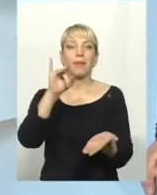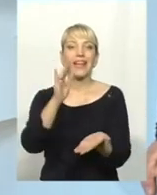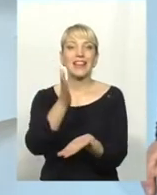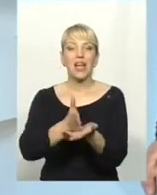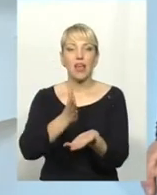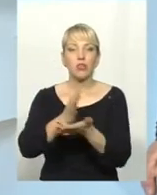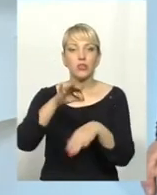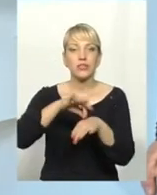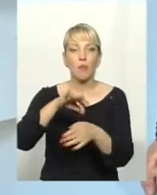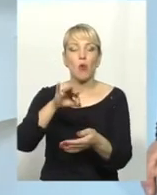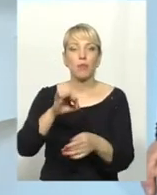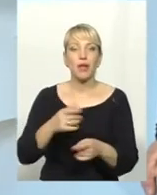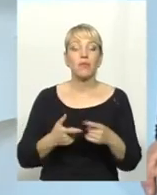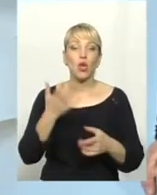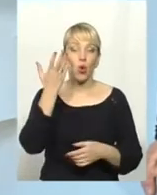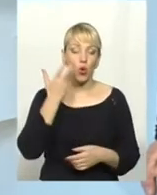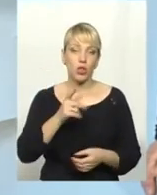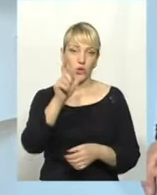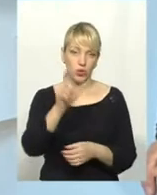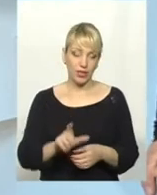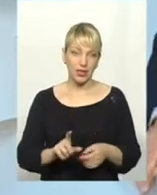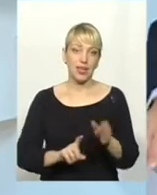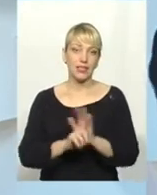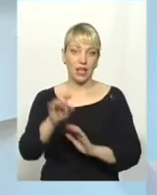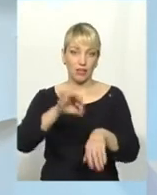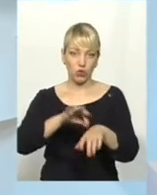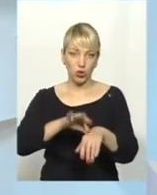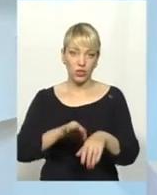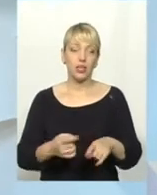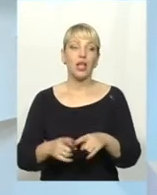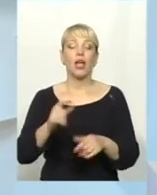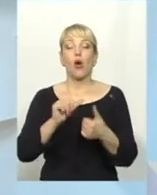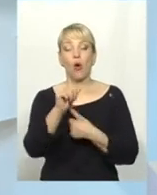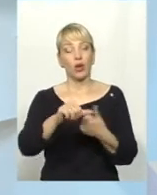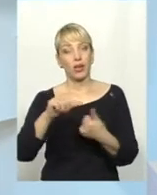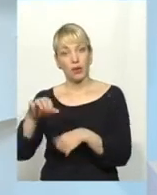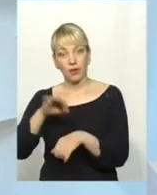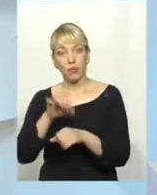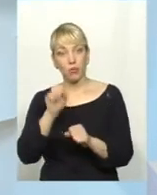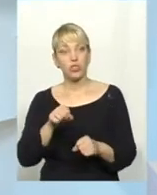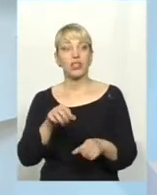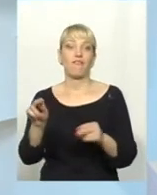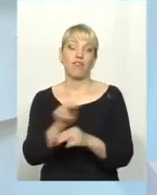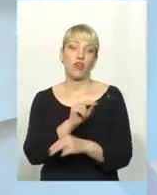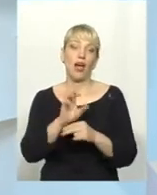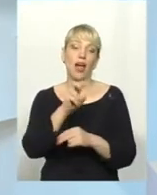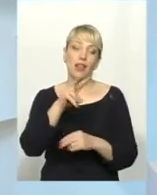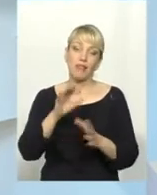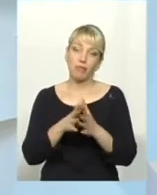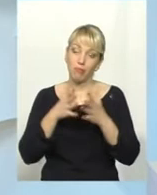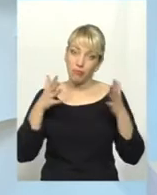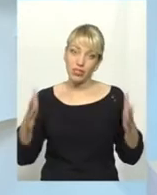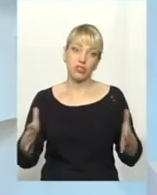І коли людина захворіла, окремі хвороби можна вилікувати, але в більшості випадків